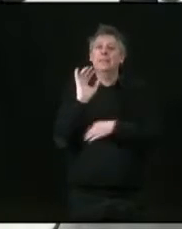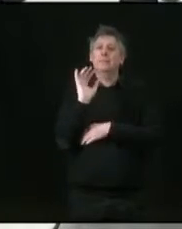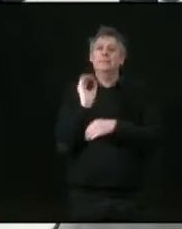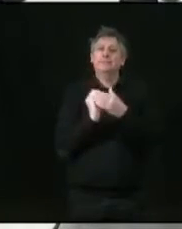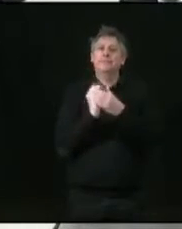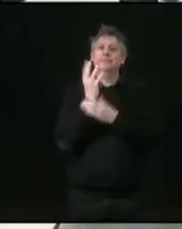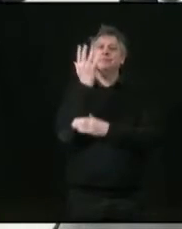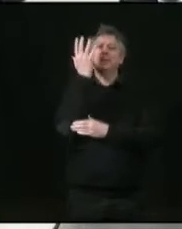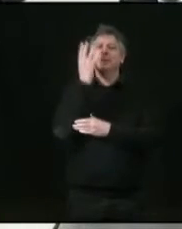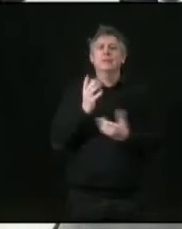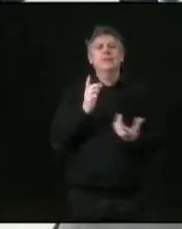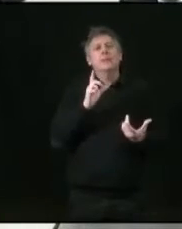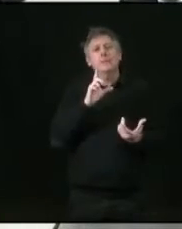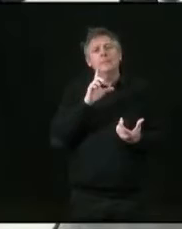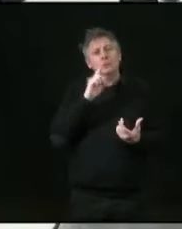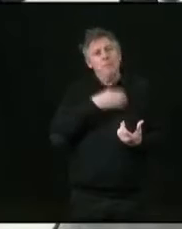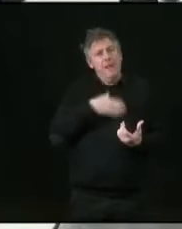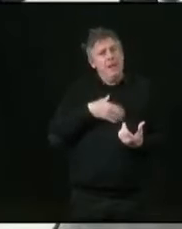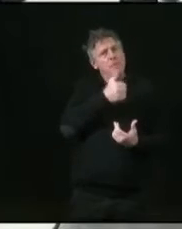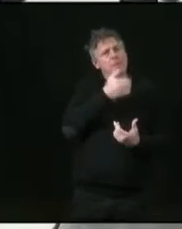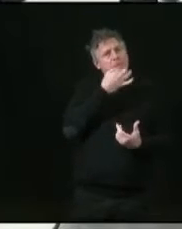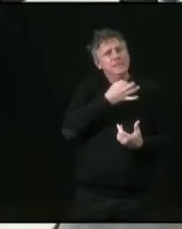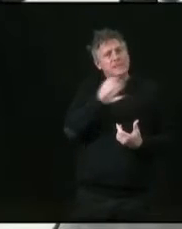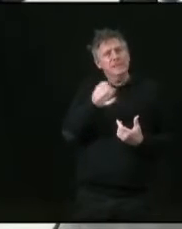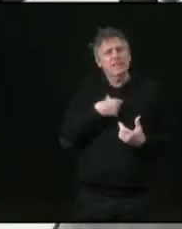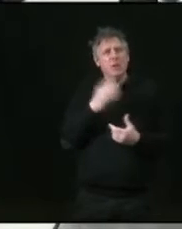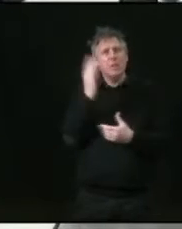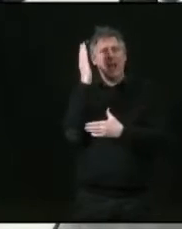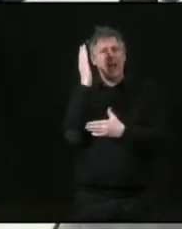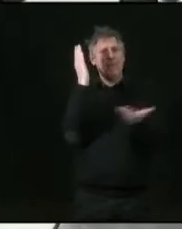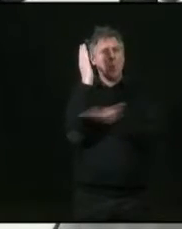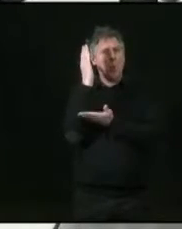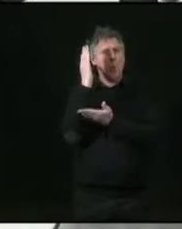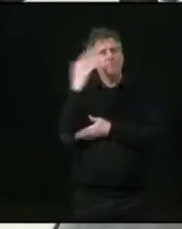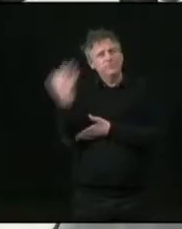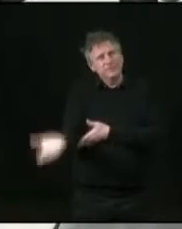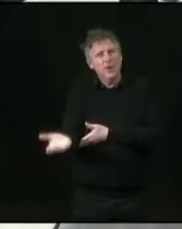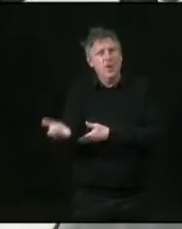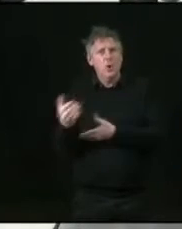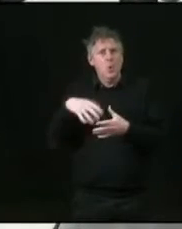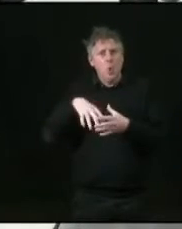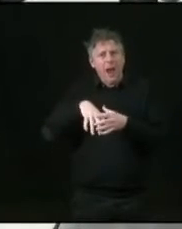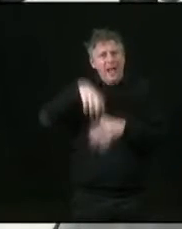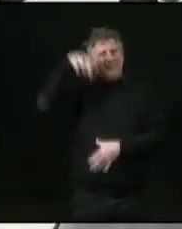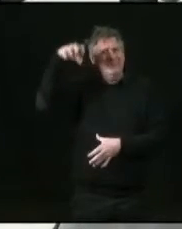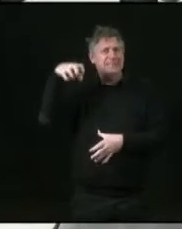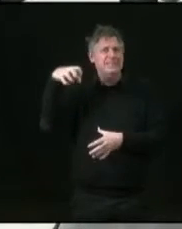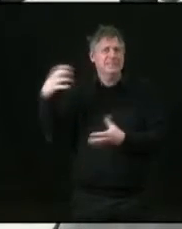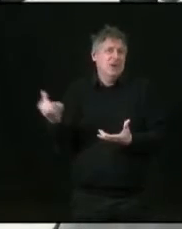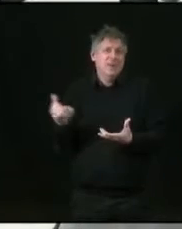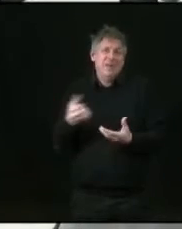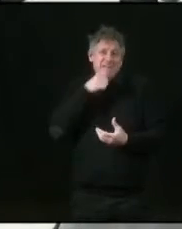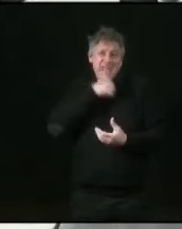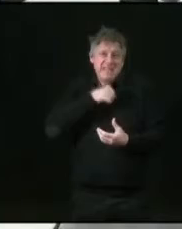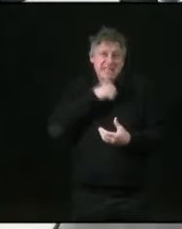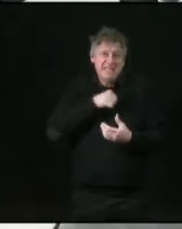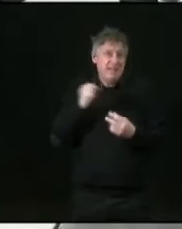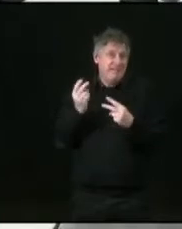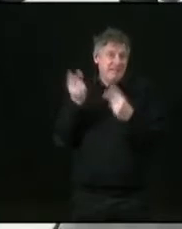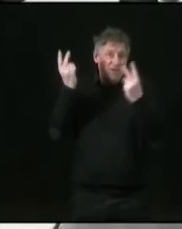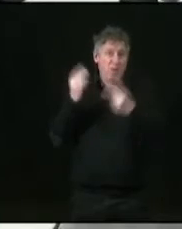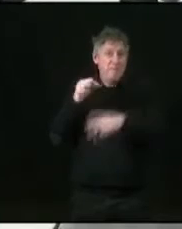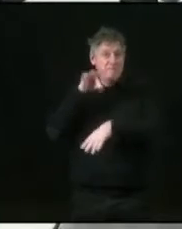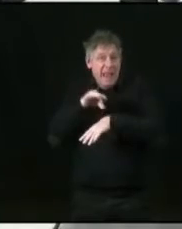ça nous fait mal au cœur de les déraciner ou de les couper, certains sont malades, sont des êtres vivants, et donc ils vieillissent, ils sont